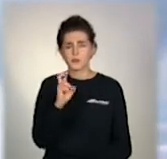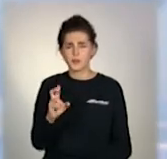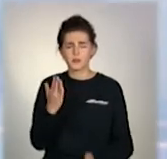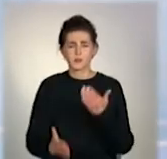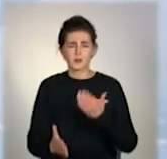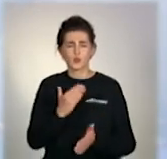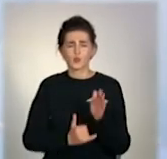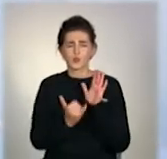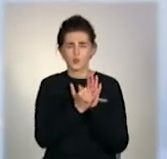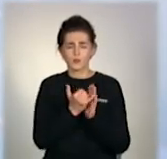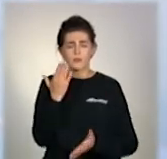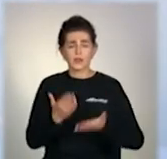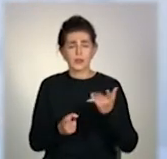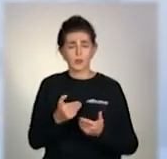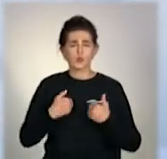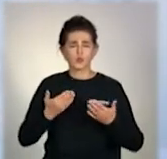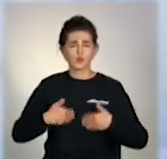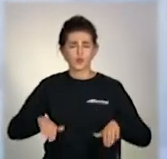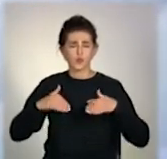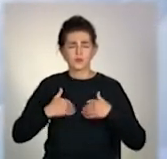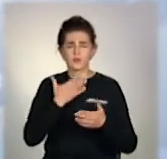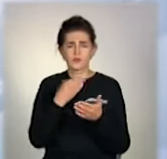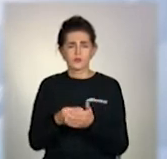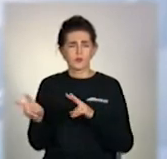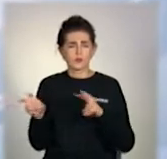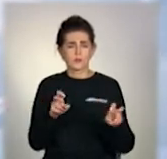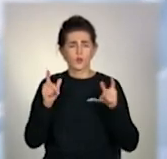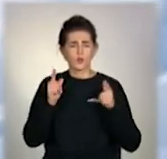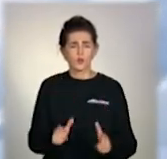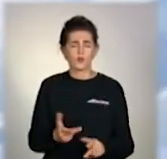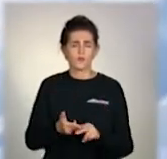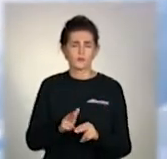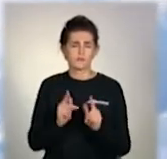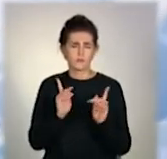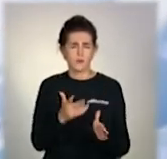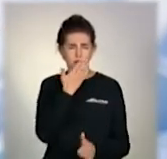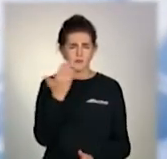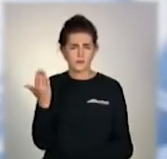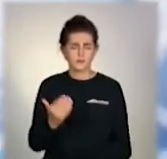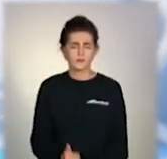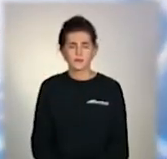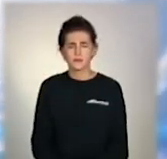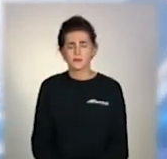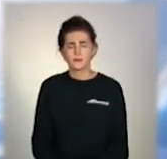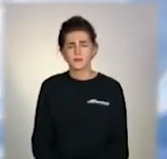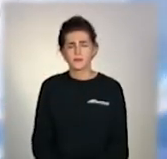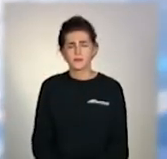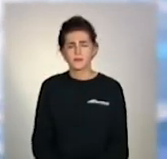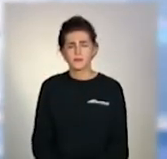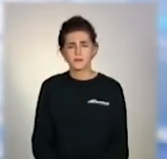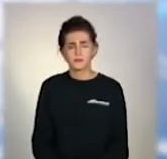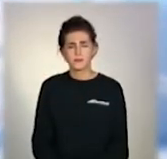Ютубі. А якщо хочете запропонувати власну тему, звертайтеся до нас за номером гарячої лінії 0800